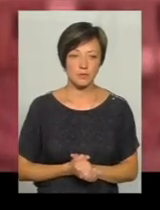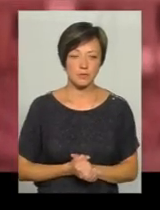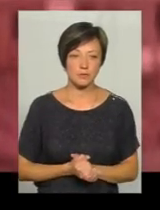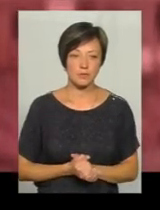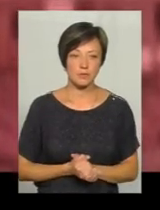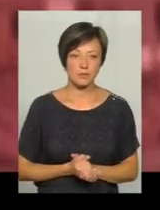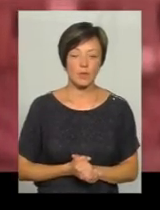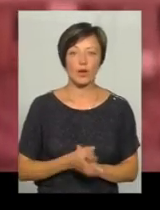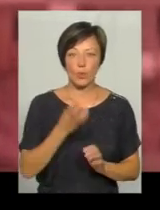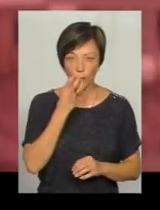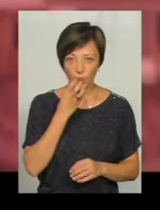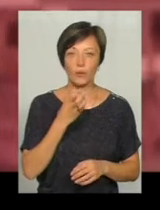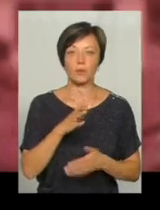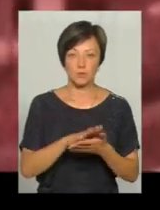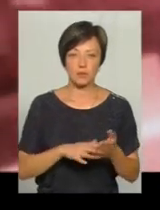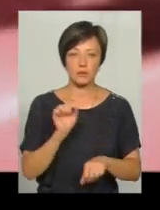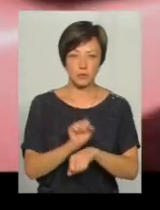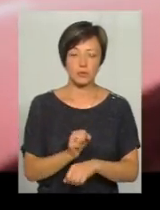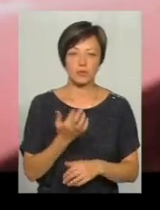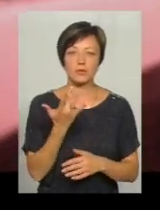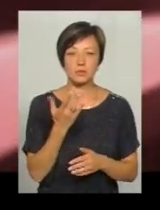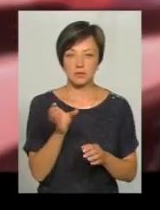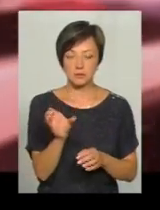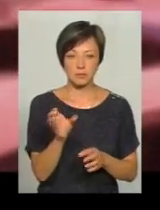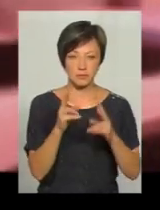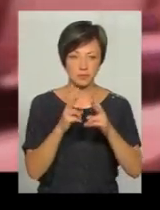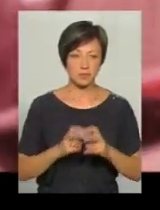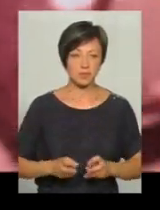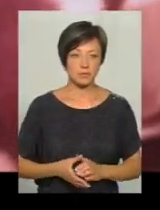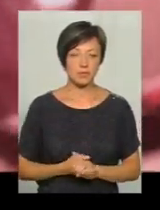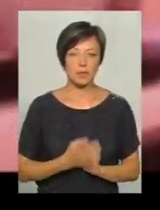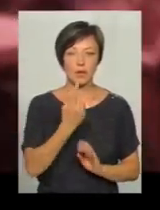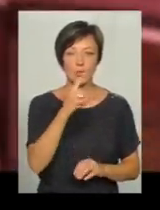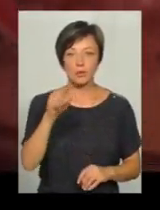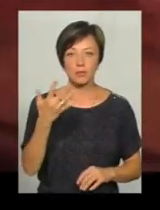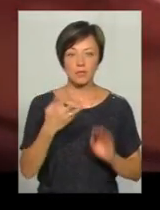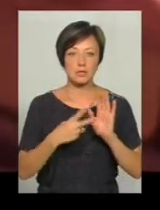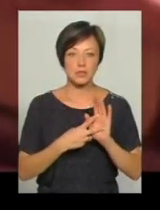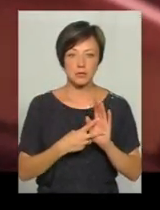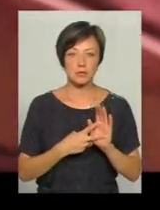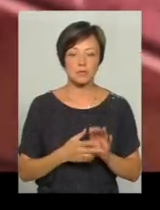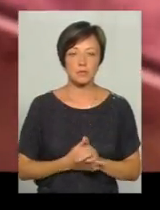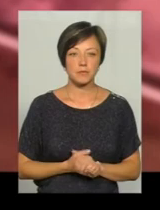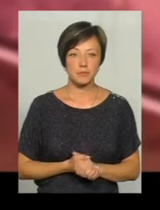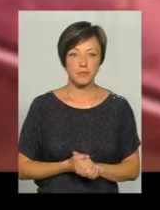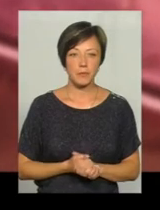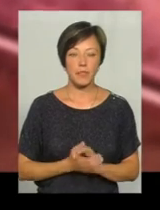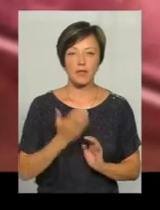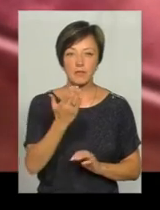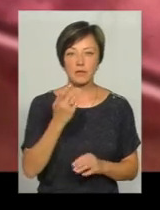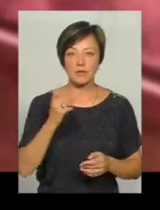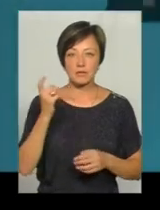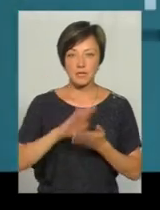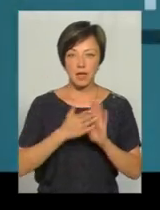Дивіте, дивіте, дивіте. Сага. Де аналіз? 1,57. 1,57. Водій в стані